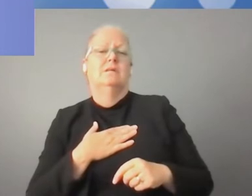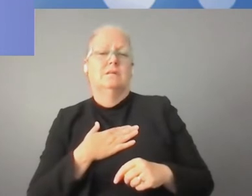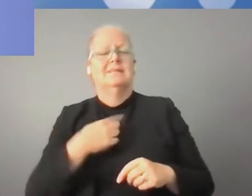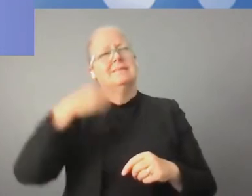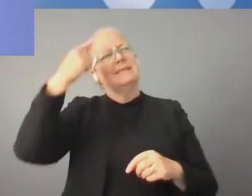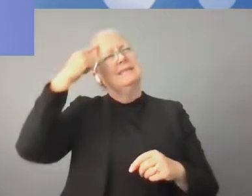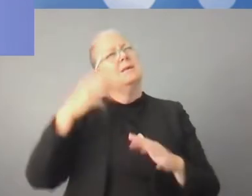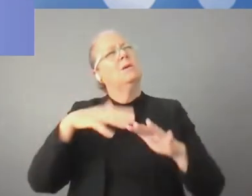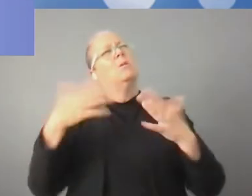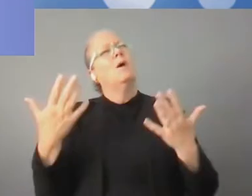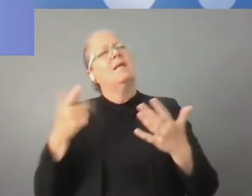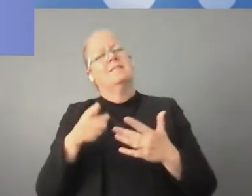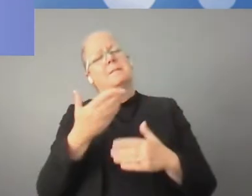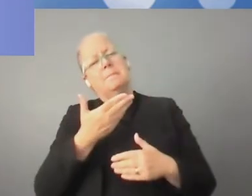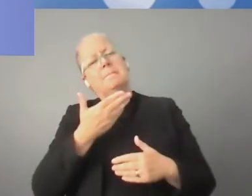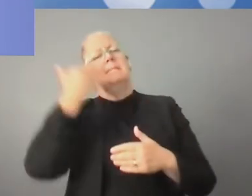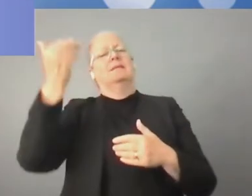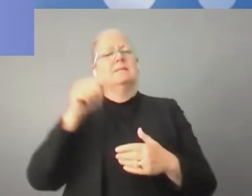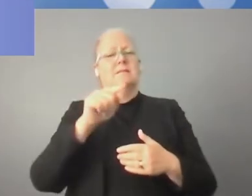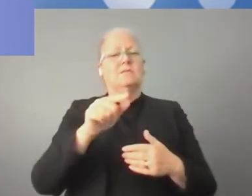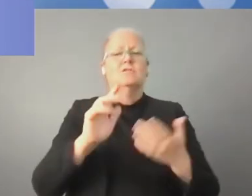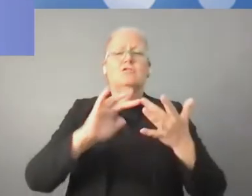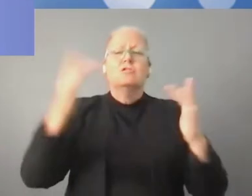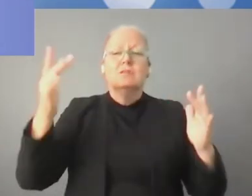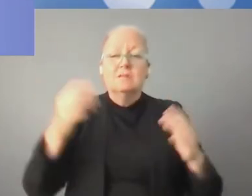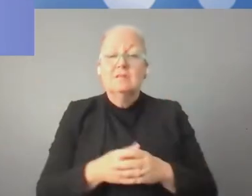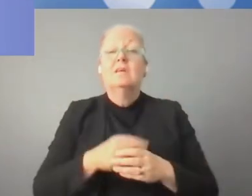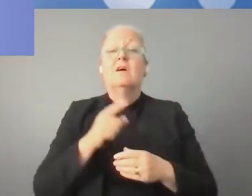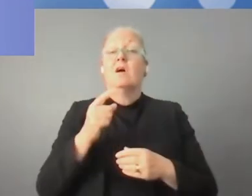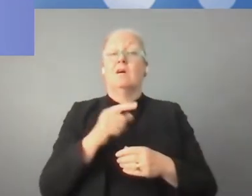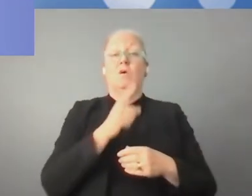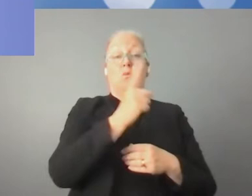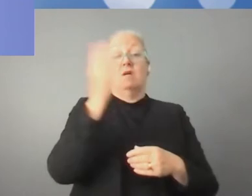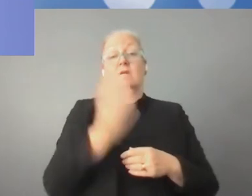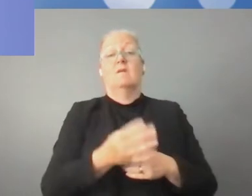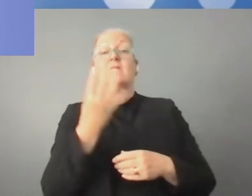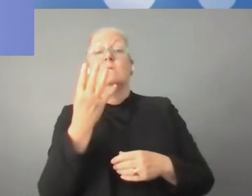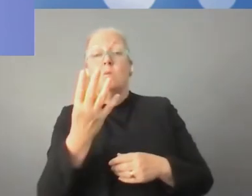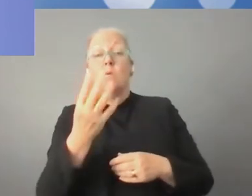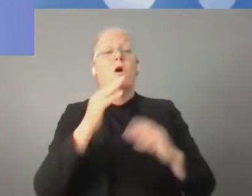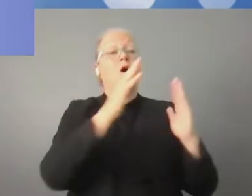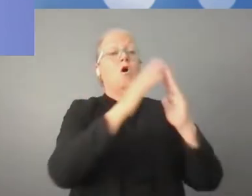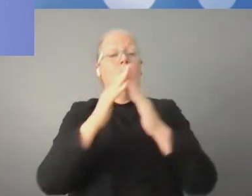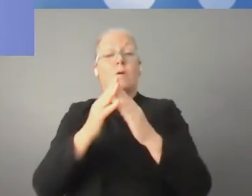Na Łotwie, możemy się pochwalić, mamy dość dobry dostęp do internetu.